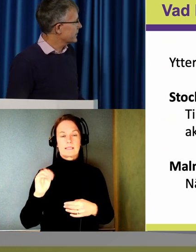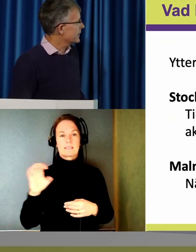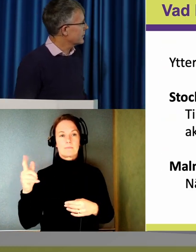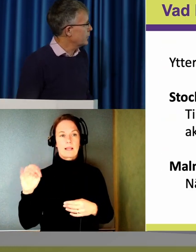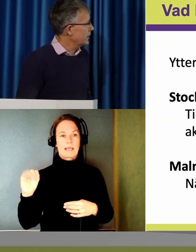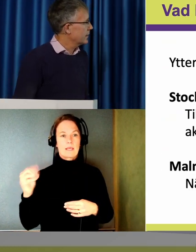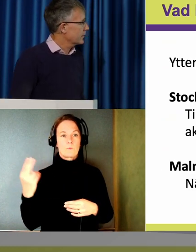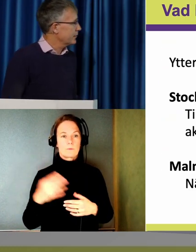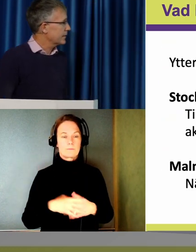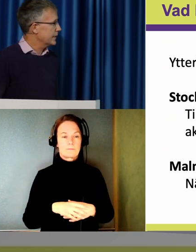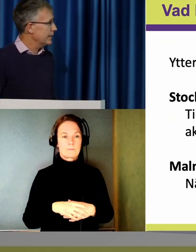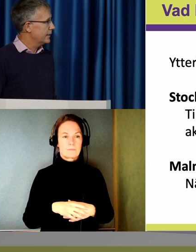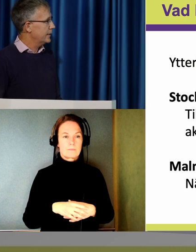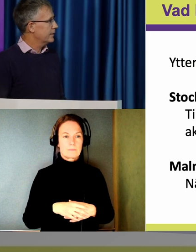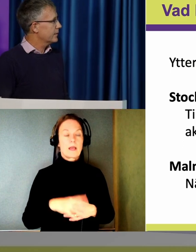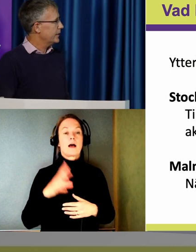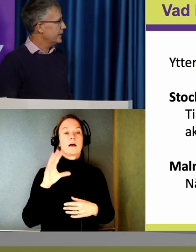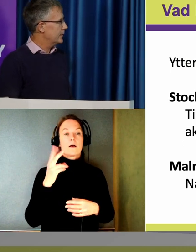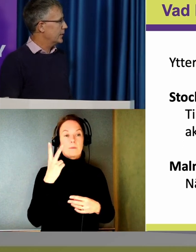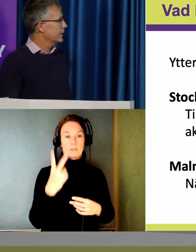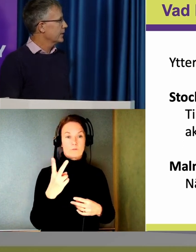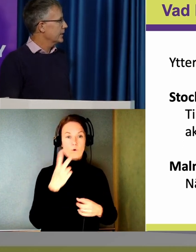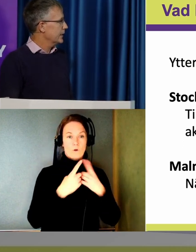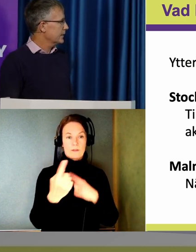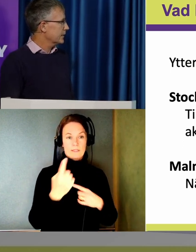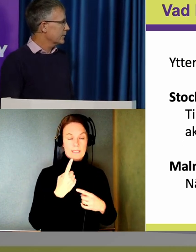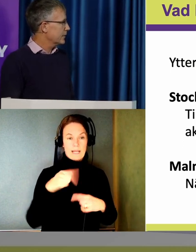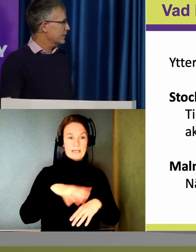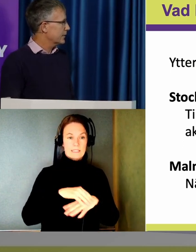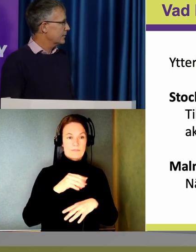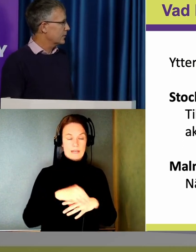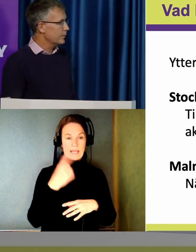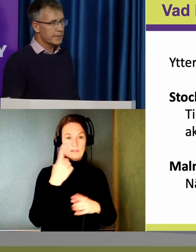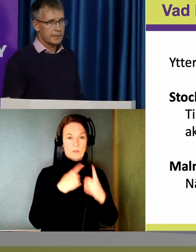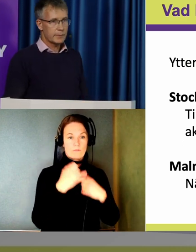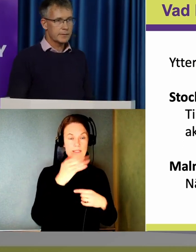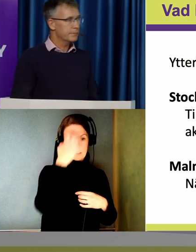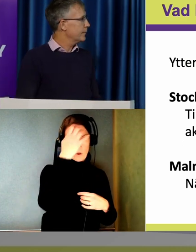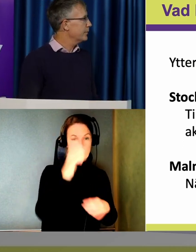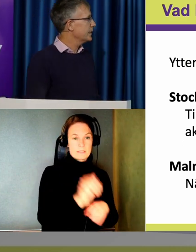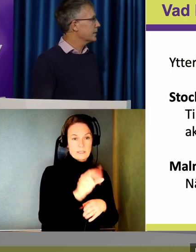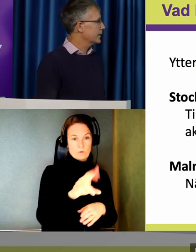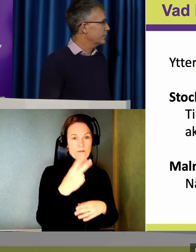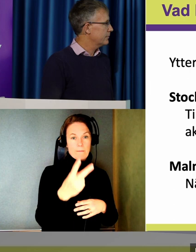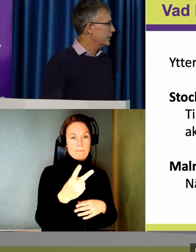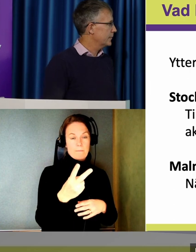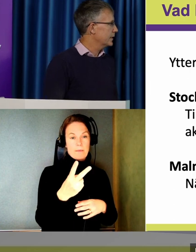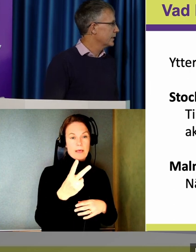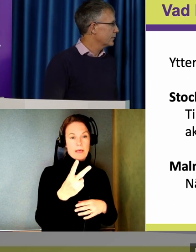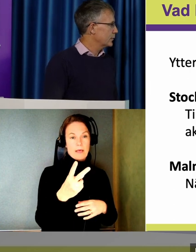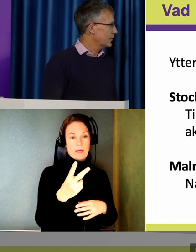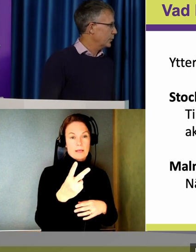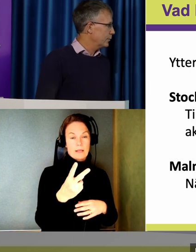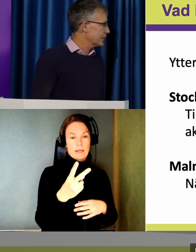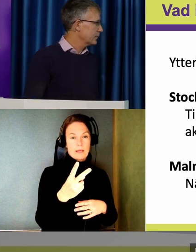Som sagt, två konferenser till i Sverige i år. En konferens i Stockholm 16 november. Det kommer vara med